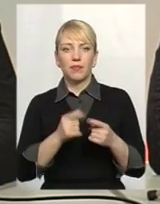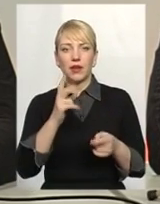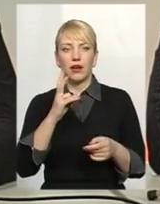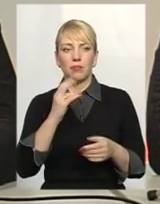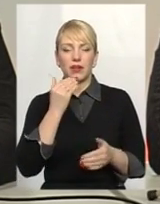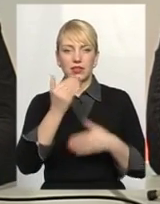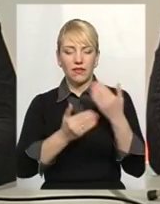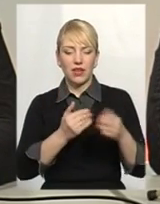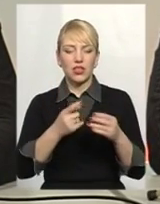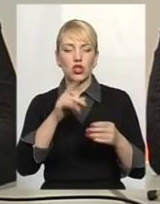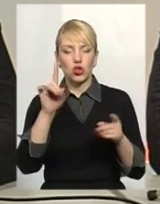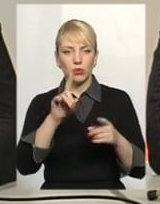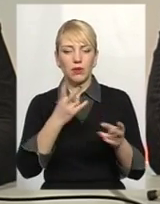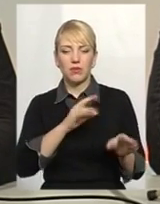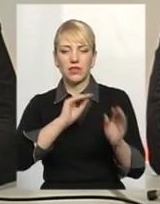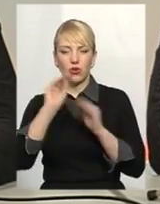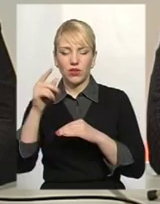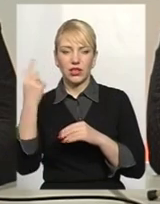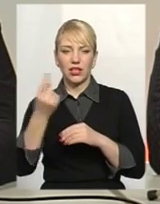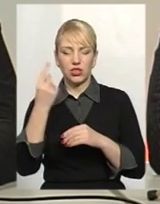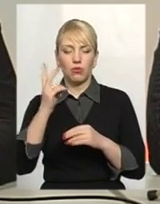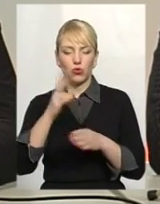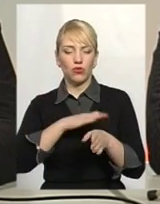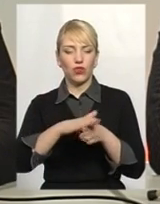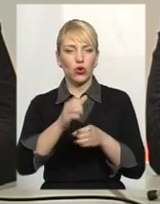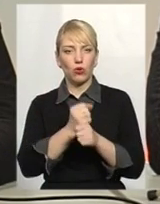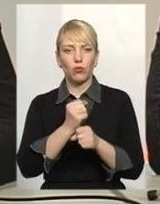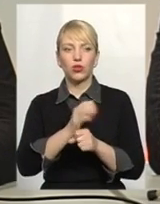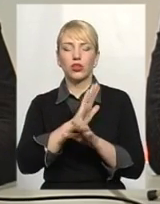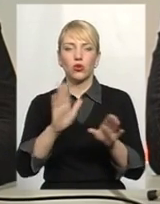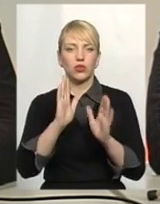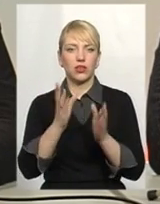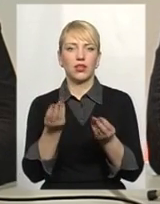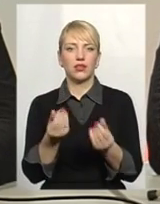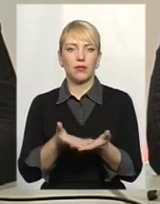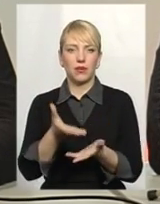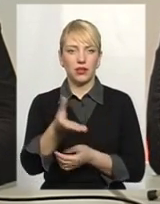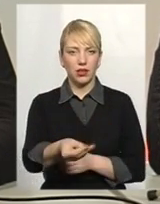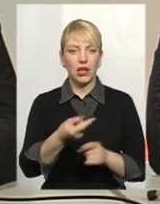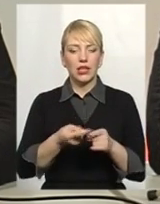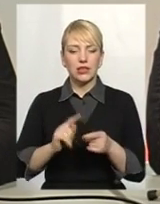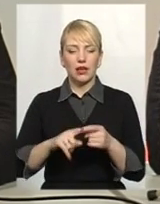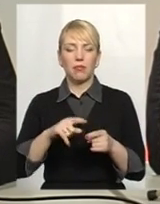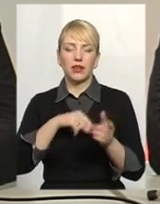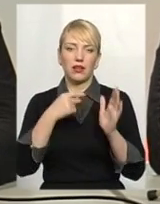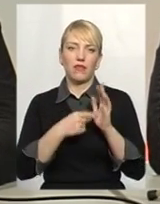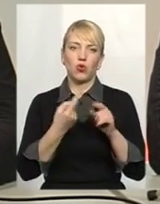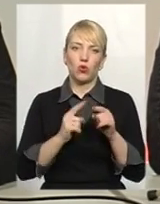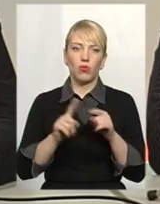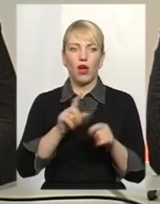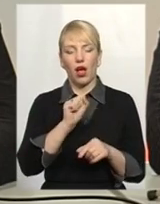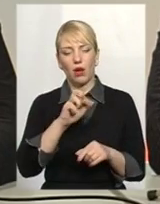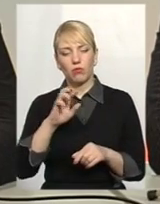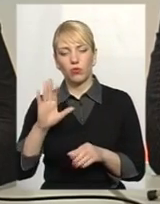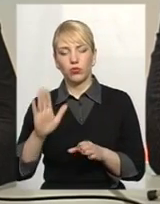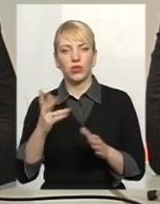встановлення цих лічильників ці роботи будуть виконані, але будуть виконані виключно за кошти наших споживачів. Тобто, тут питання стоїть в тому, або будуть